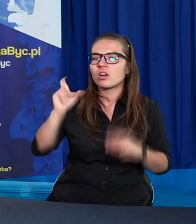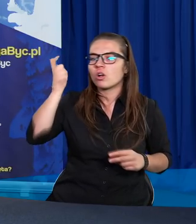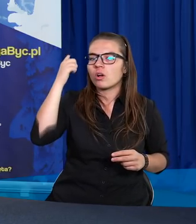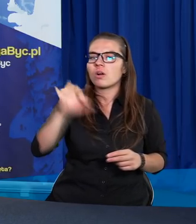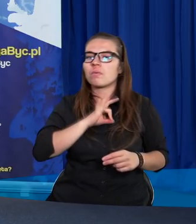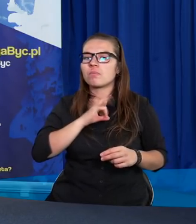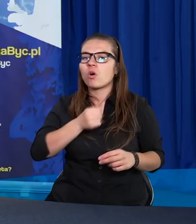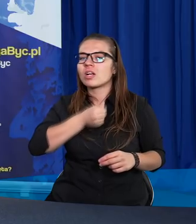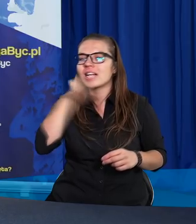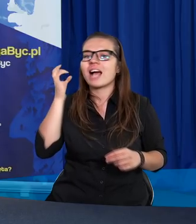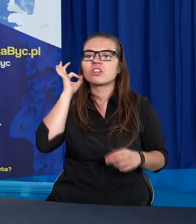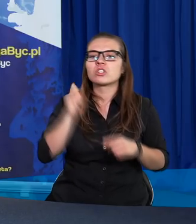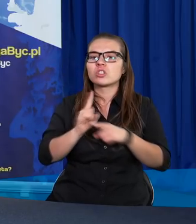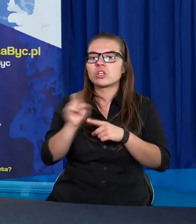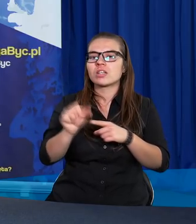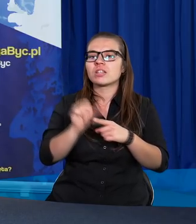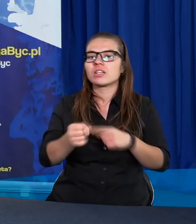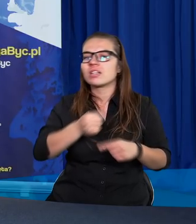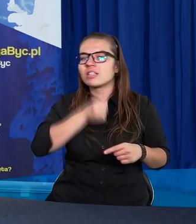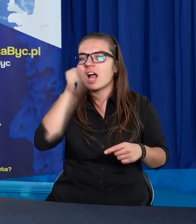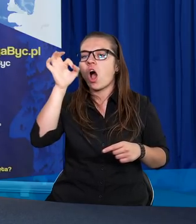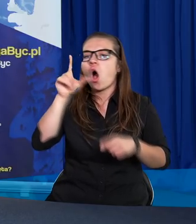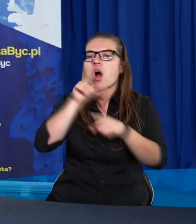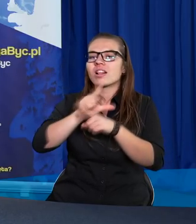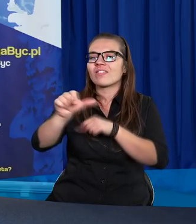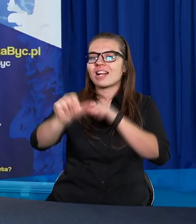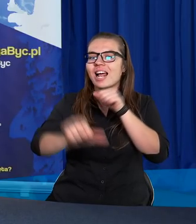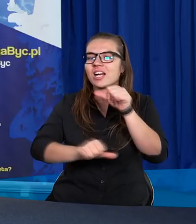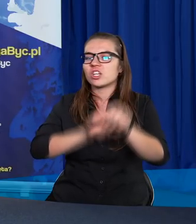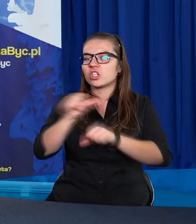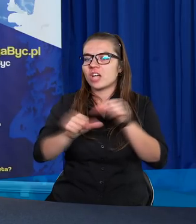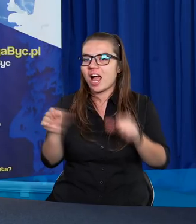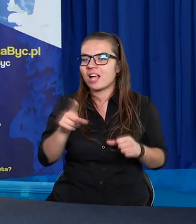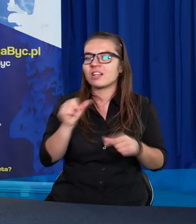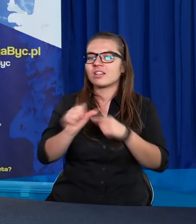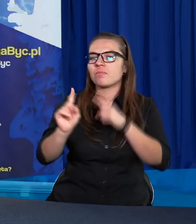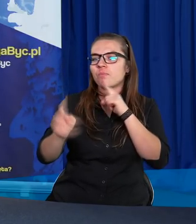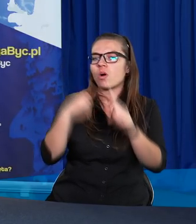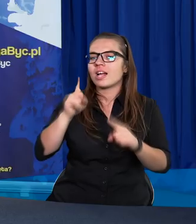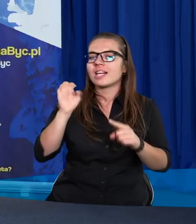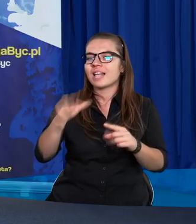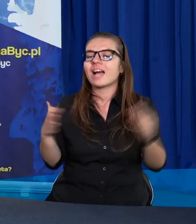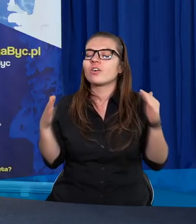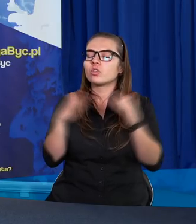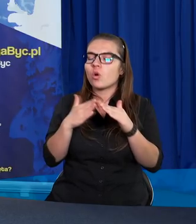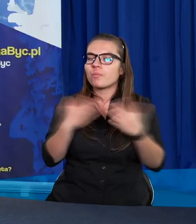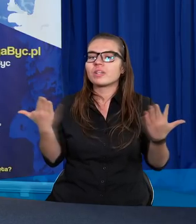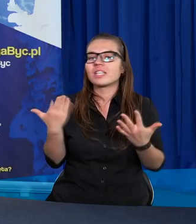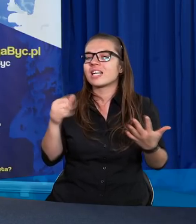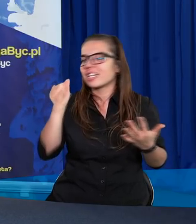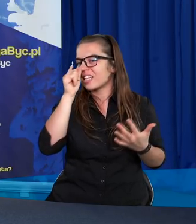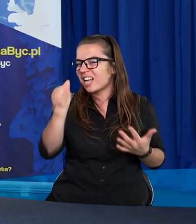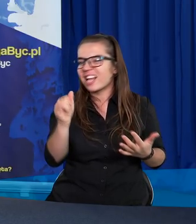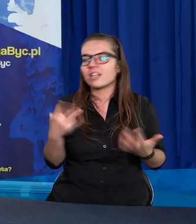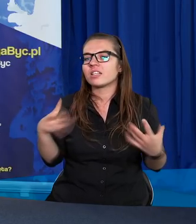odegrała moja starsza siostra. Jest ode mnie starsza o 12 lat. Właśnie pochodzę z takiego domu, gdzie niestety